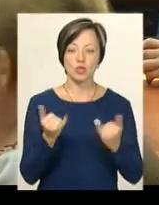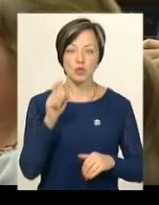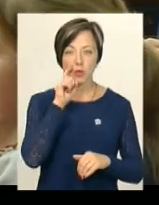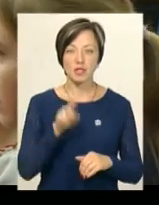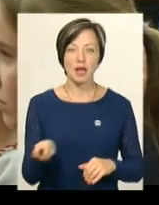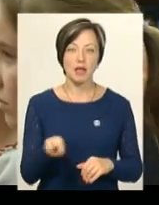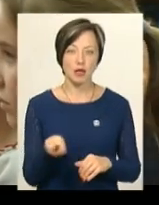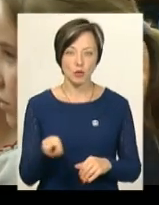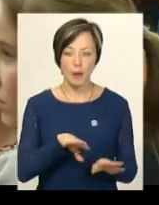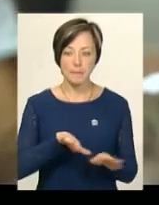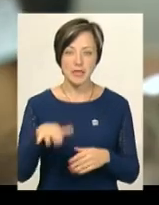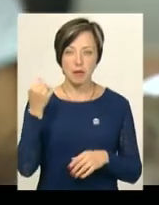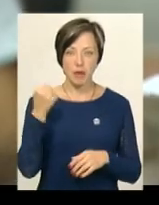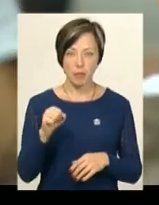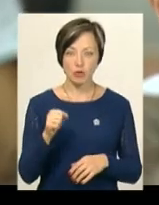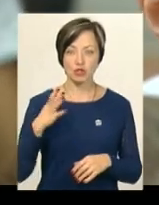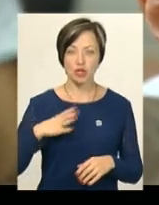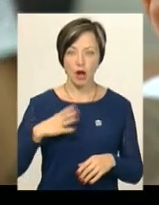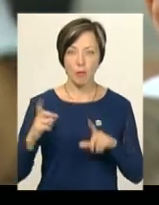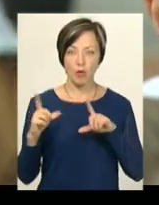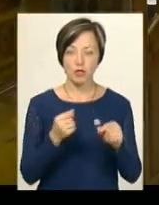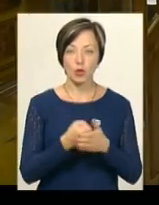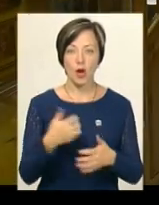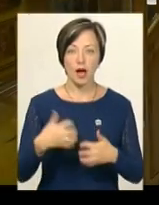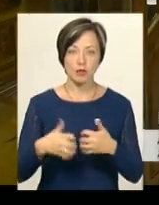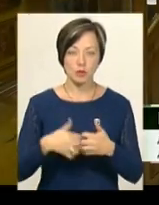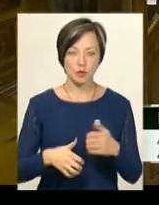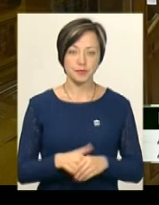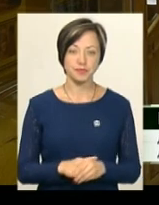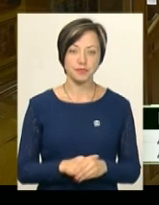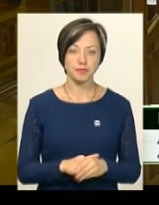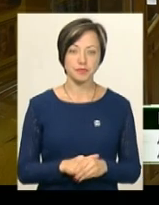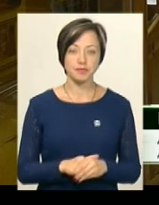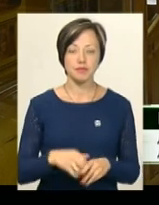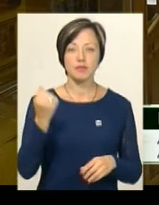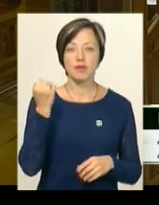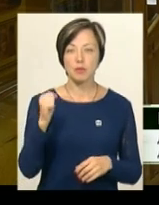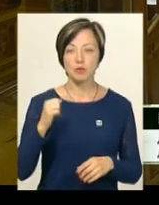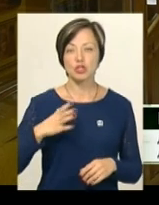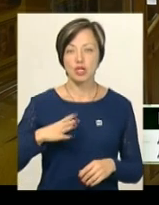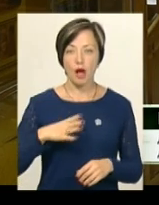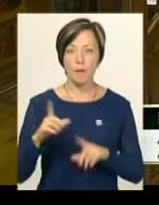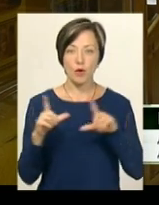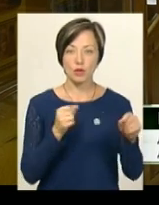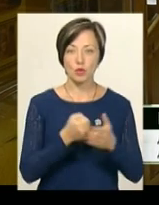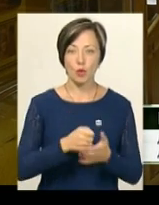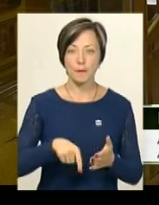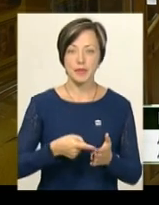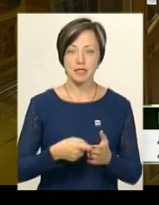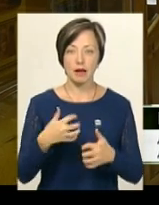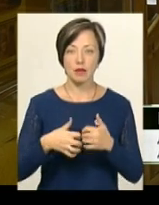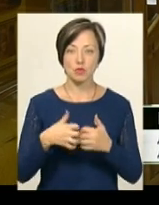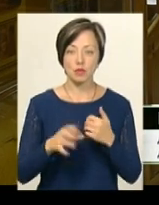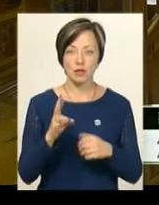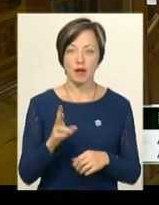українську літературу. Після перемоги його чекає поїздка до Херсона. Переможця чекає поїздка до міста Херсон,